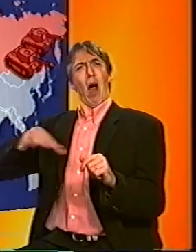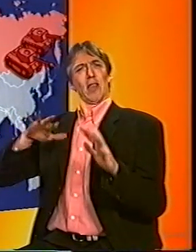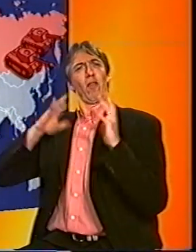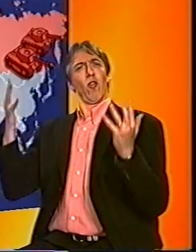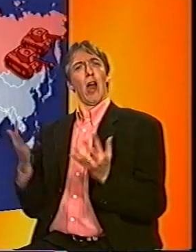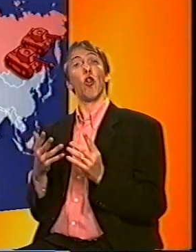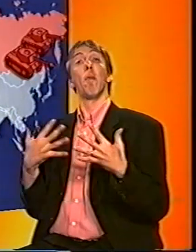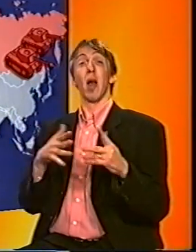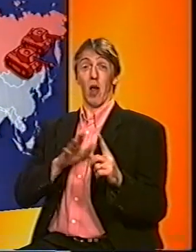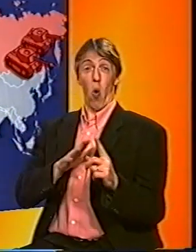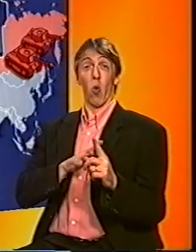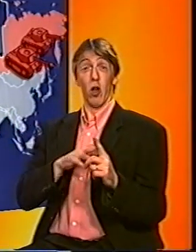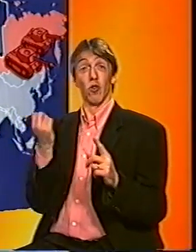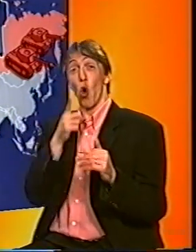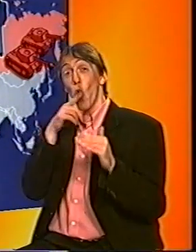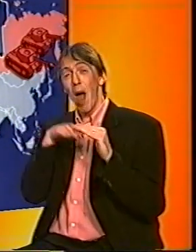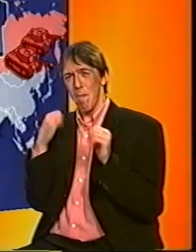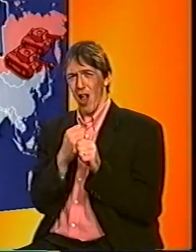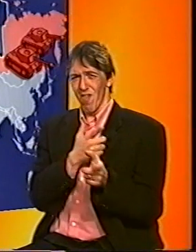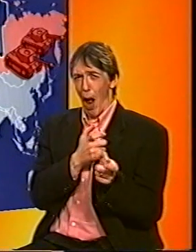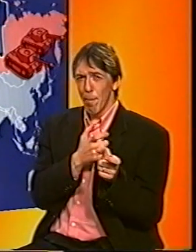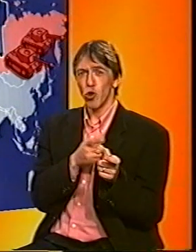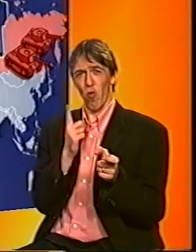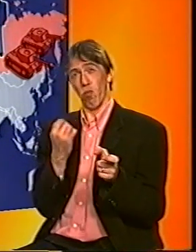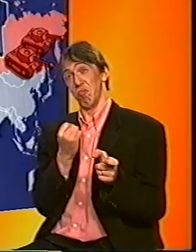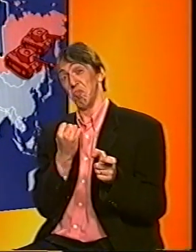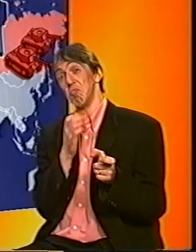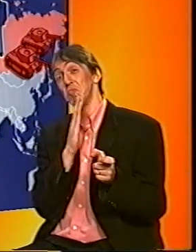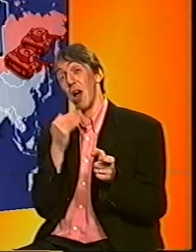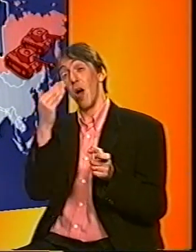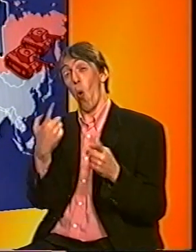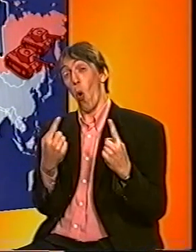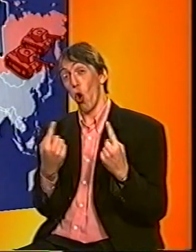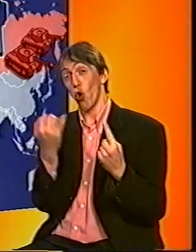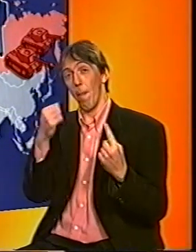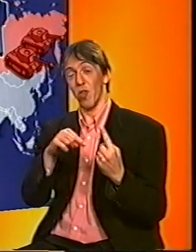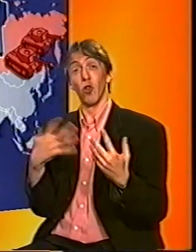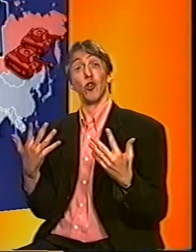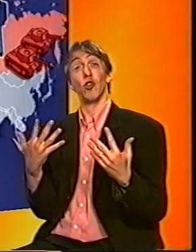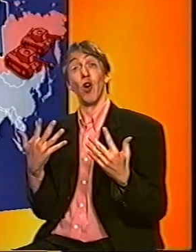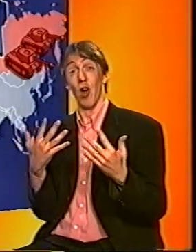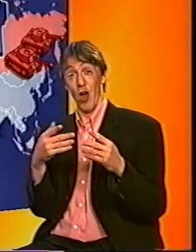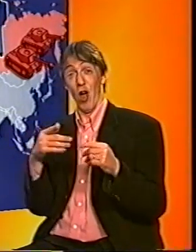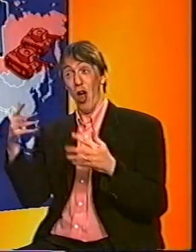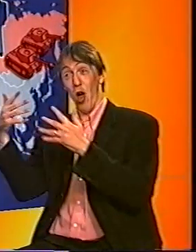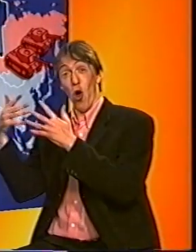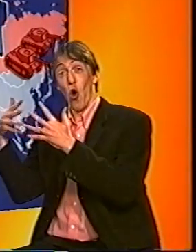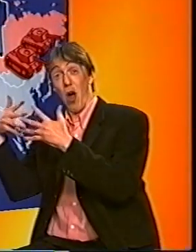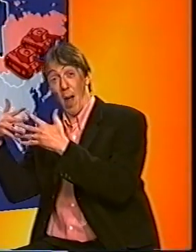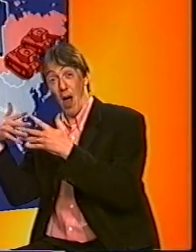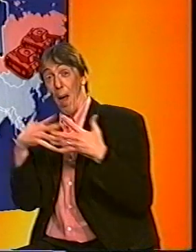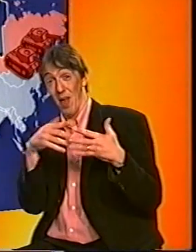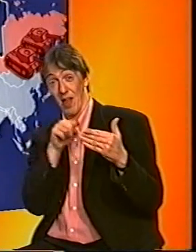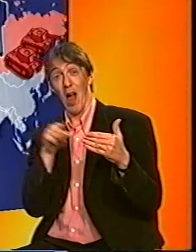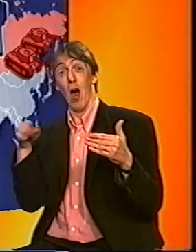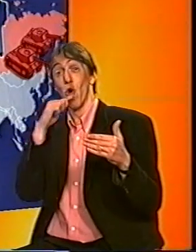wapens voor als er oorlog zou komen. De Russen en Amerikanen wilden precies van elkaar weten wat ze aan het doen waren. En daar gebruikten ze